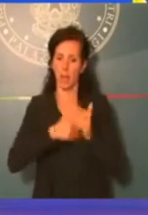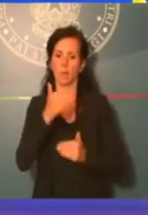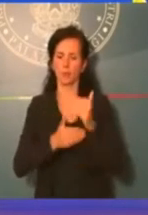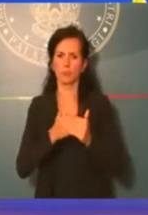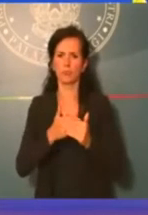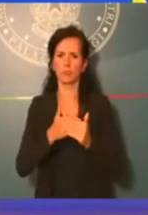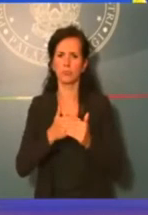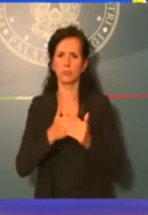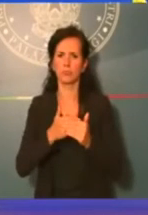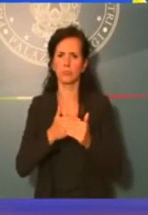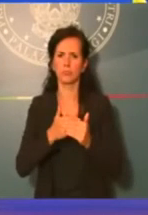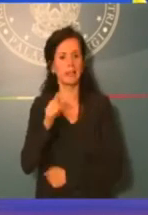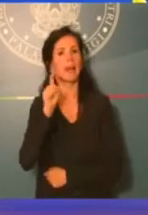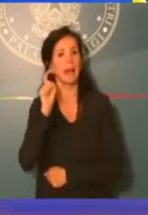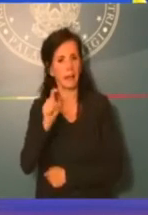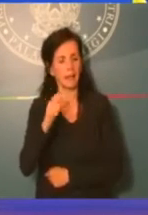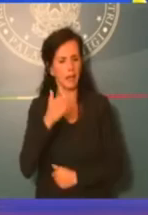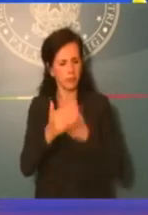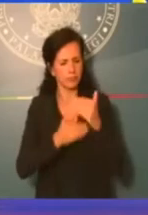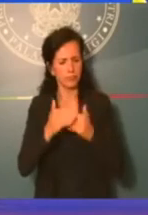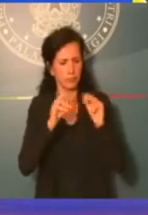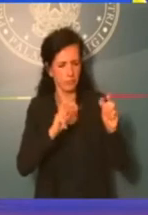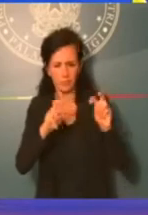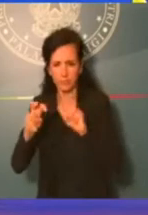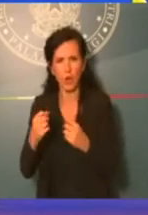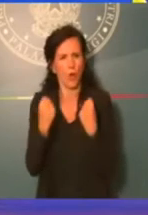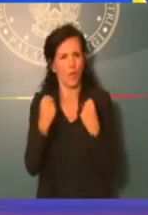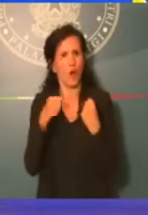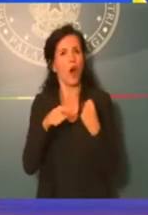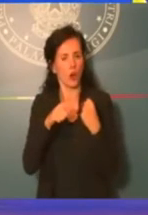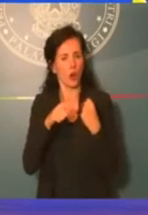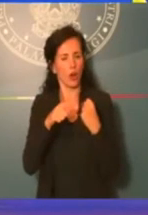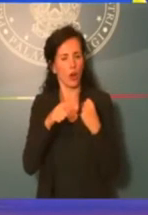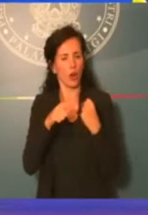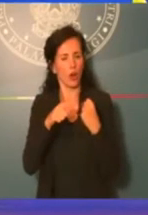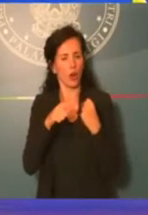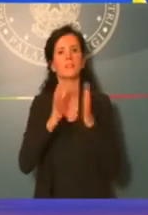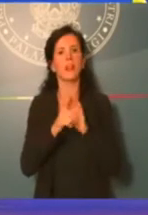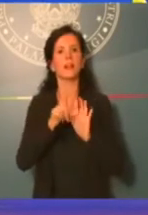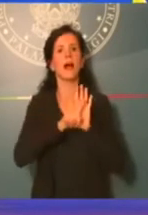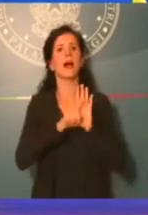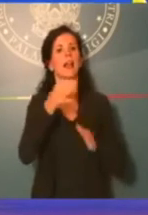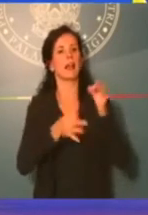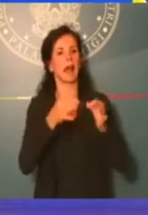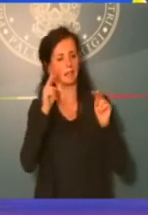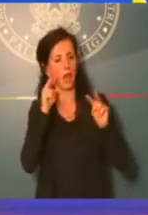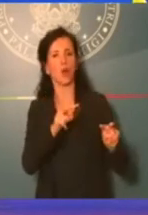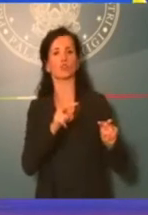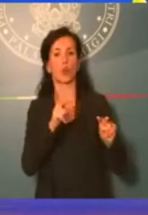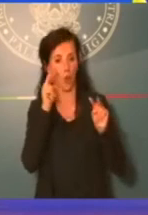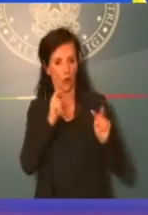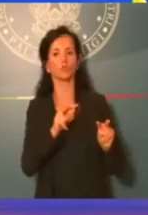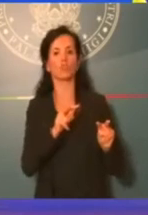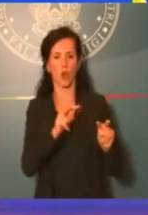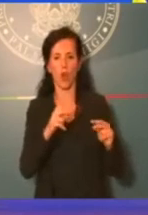più pervasivo e abbiamo rafforzato i presidi di legalità, controlli preventivi e incroci tra le banche